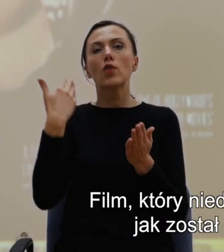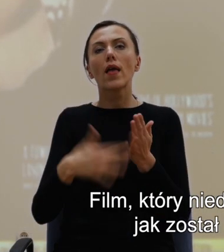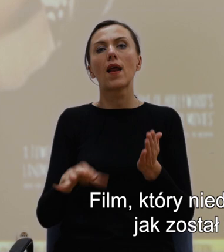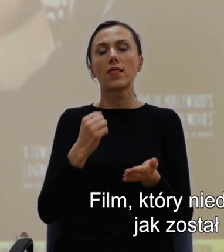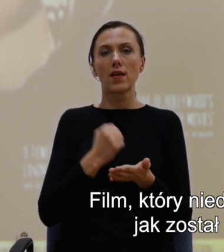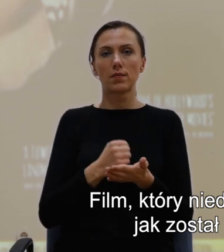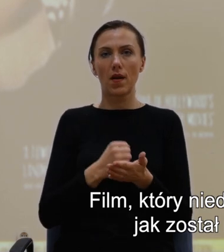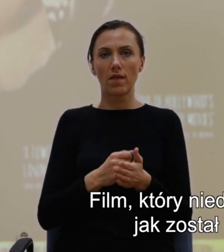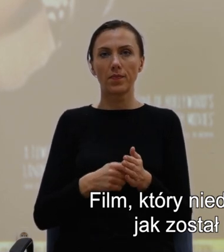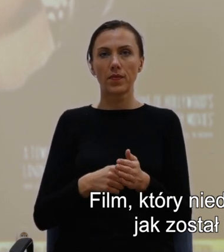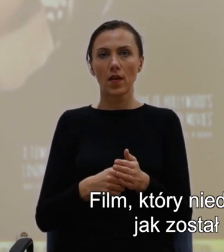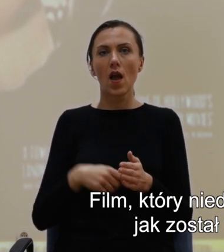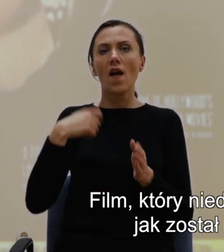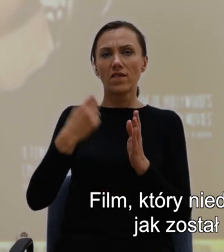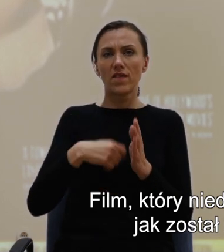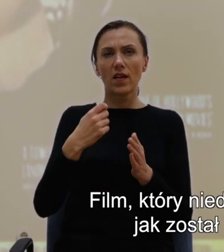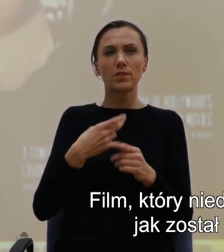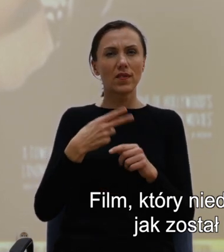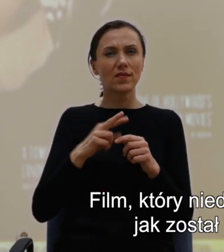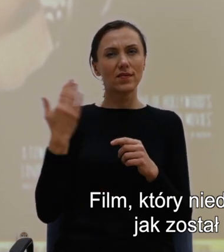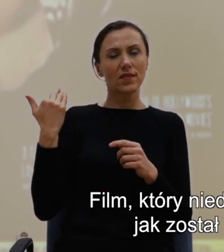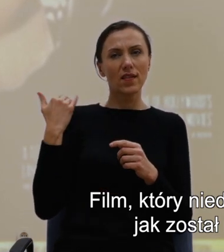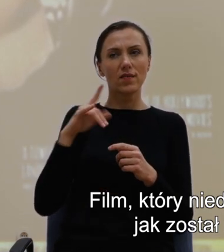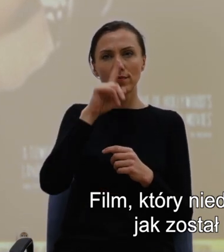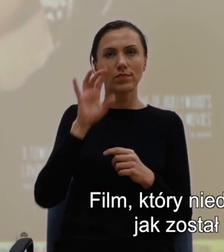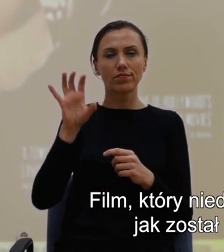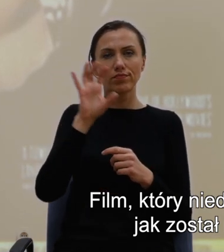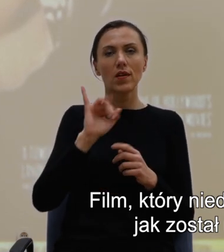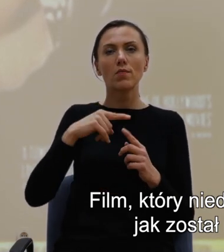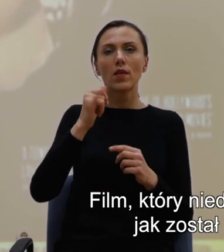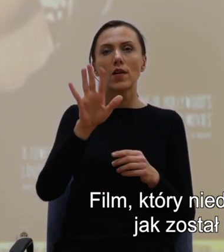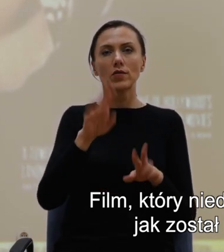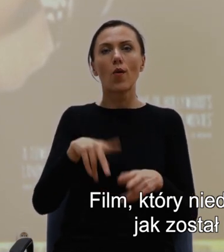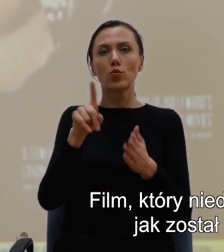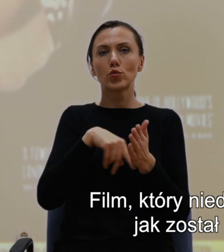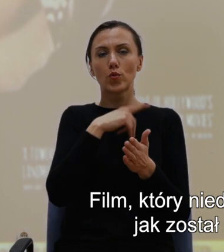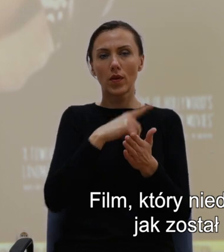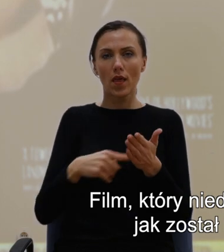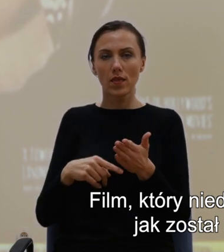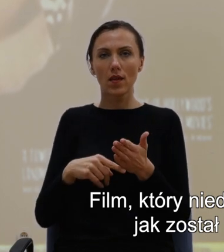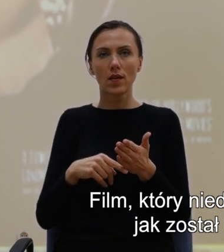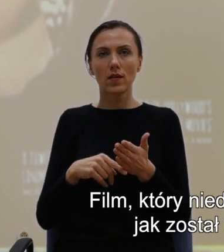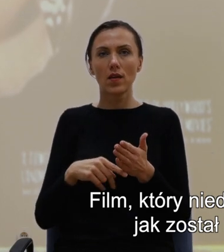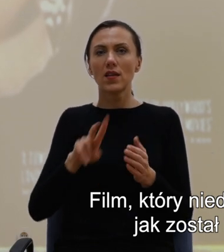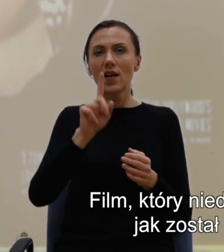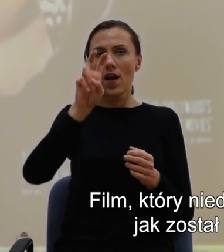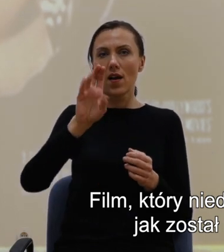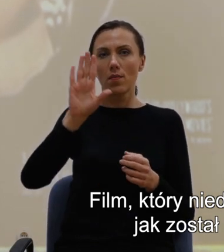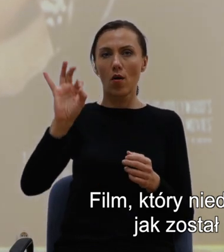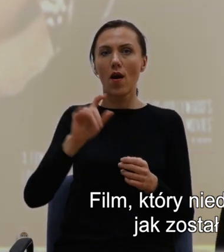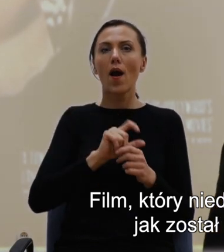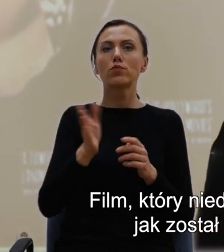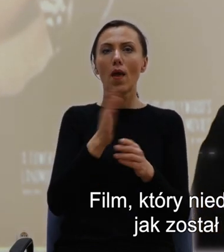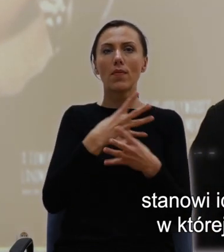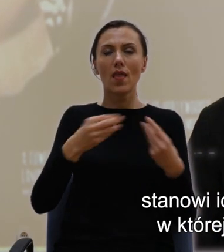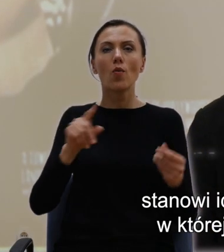Film, który niedawno wzbudzał liczne kontrowersje po tym, jak został usunięty z HBO, przeminęło